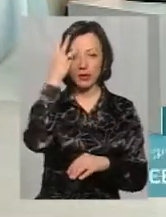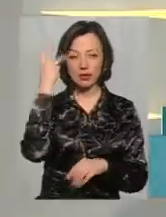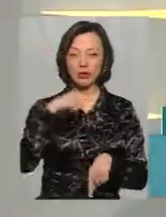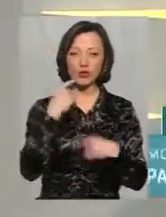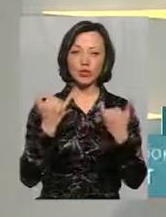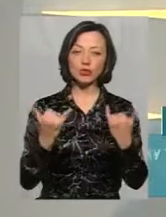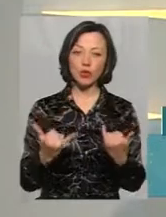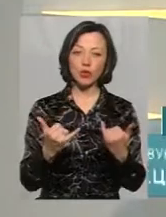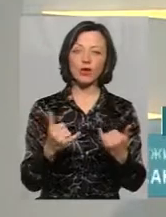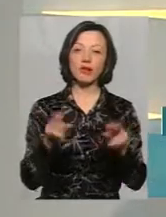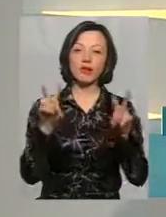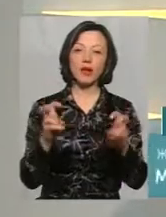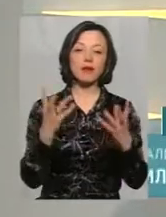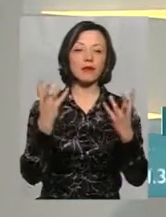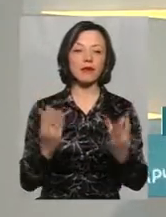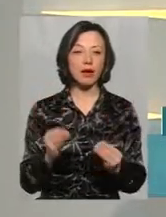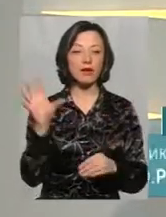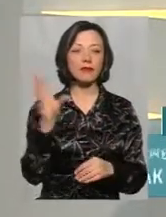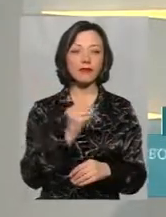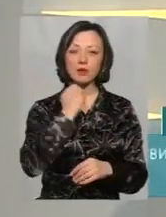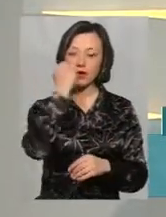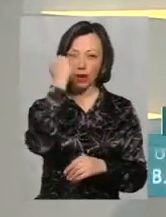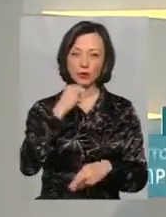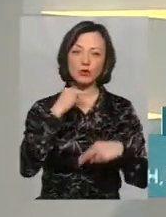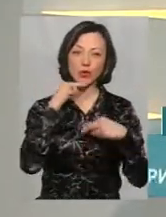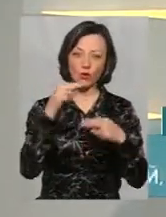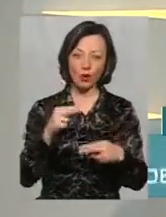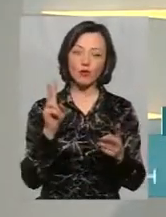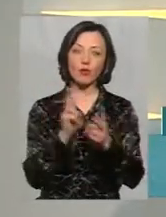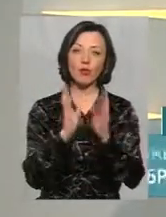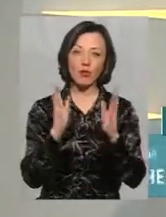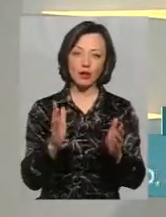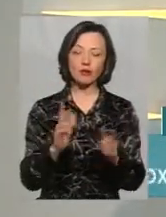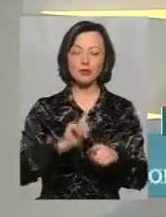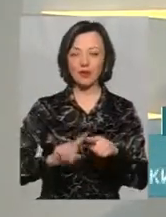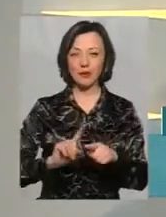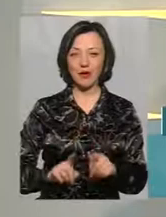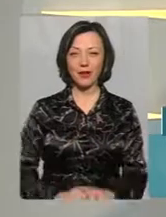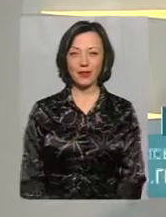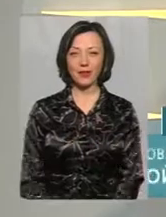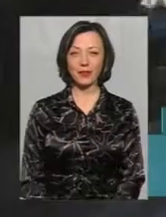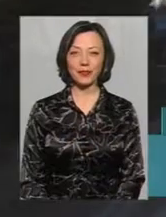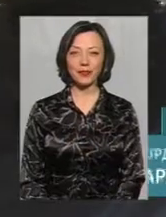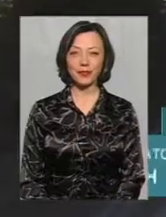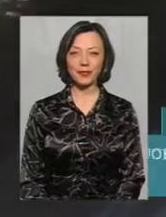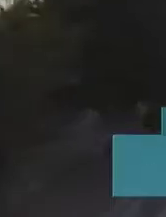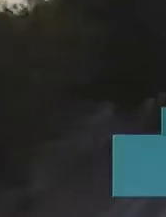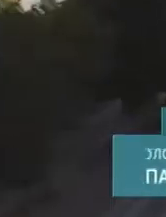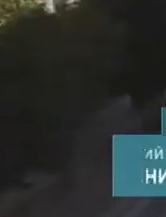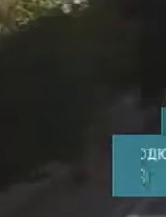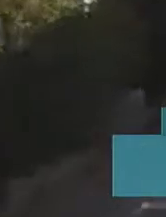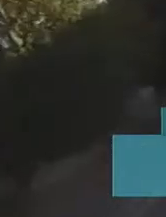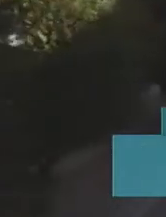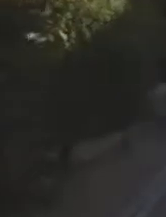говорили ми сьогодні у темі дня. Всім дякую за увагу. Побачимось. Уже не заваримо. Дякую.